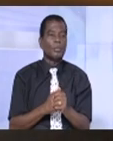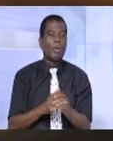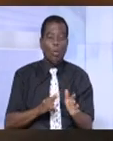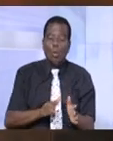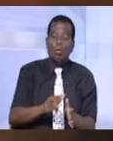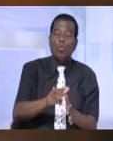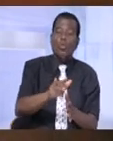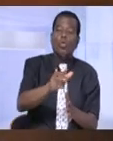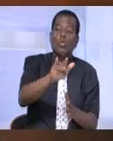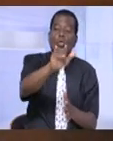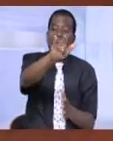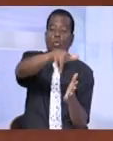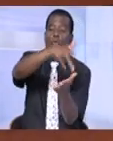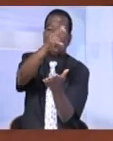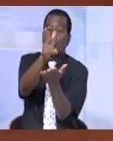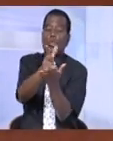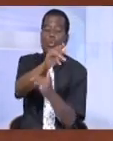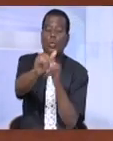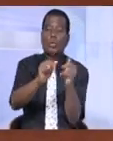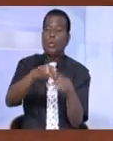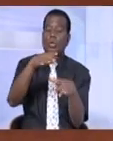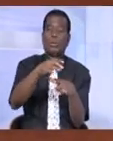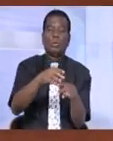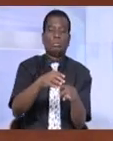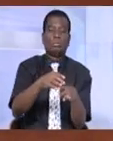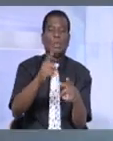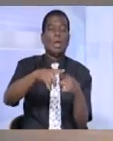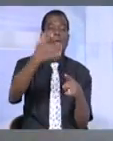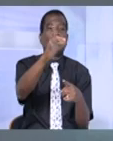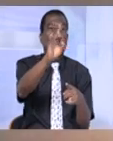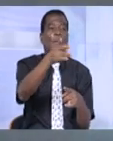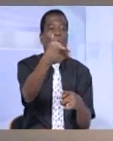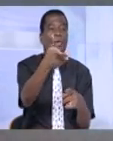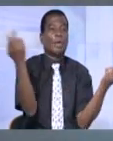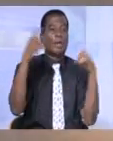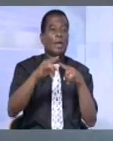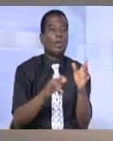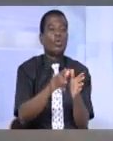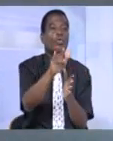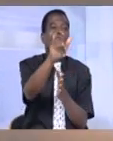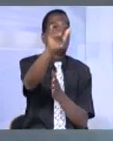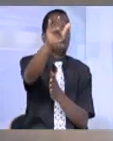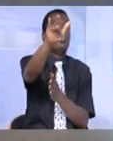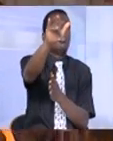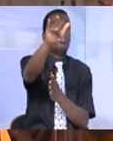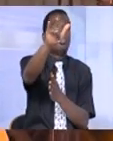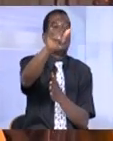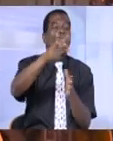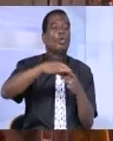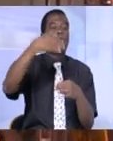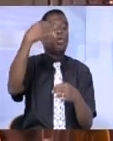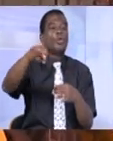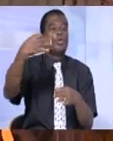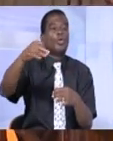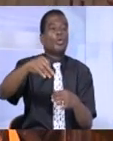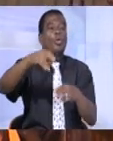Aéroport international Félix-Souffé-Bouigny d'Abidjan. Il est un peu plus de 18 heures lorsque l'avion Airbus 342-100 de la compagnie Air